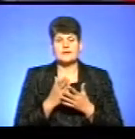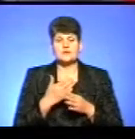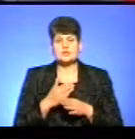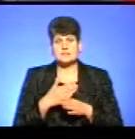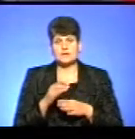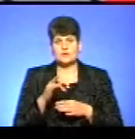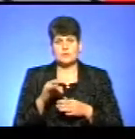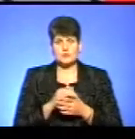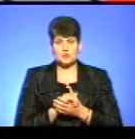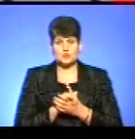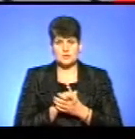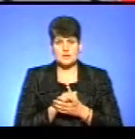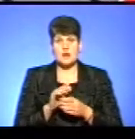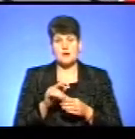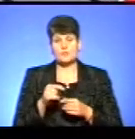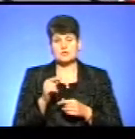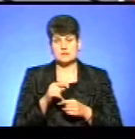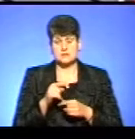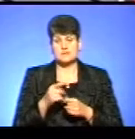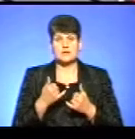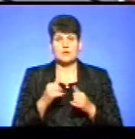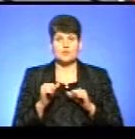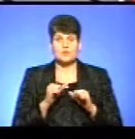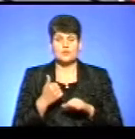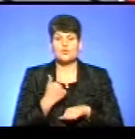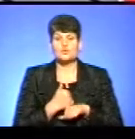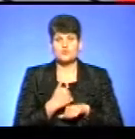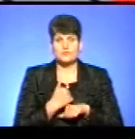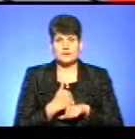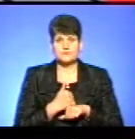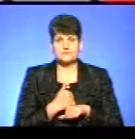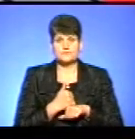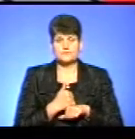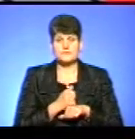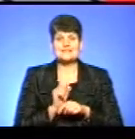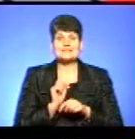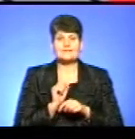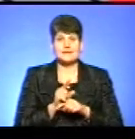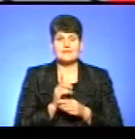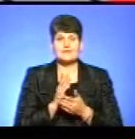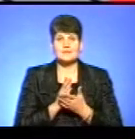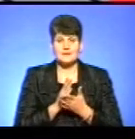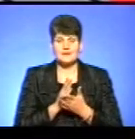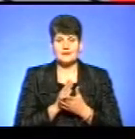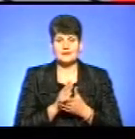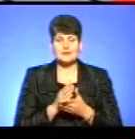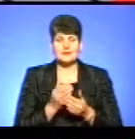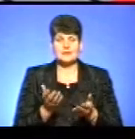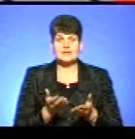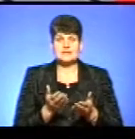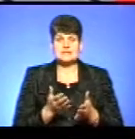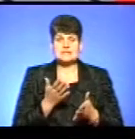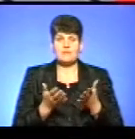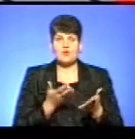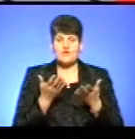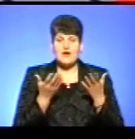Європейського Союзу. Ну, а поза тим, очевидно, як для уряду, то основним завданням є стимулювання економічного розвитку,